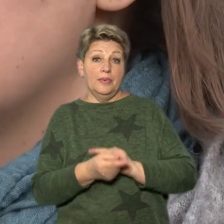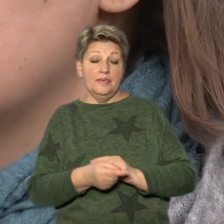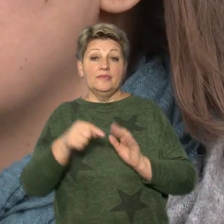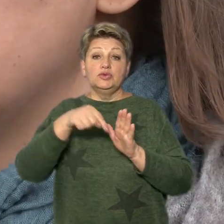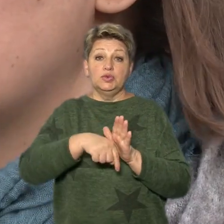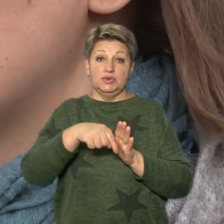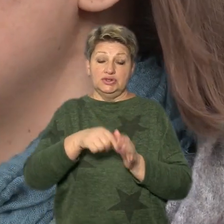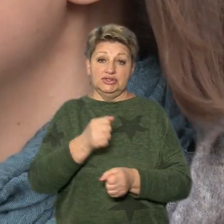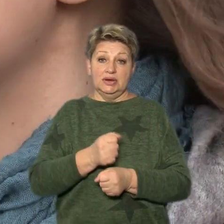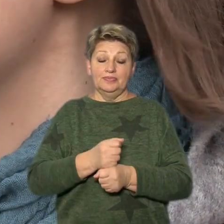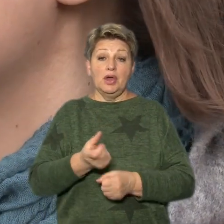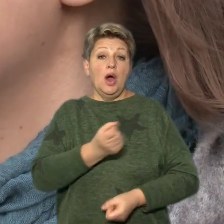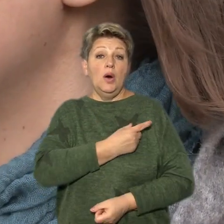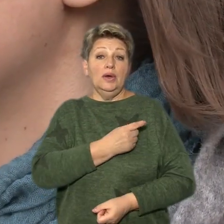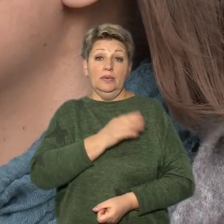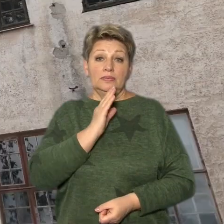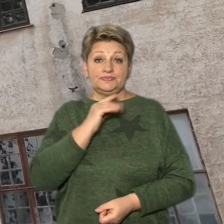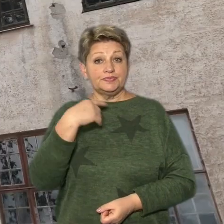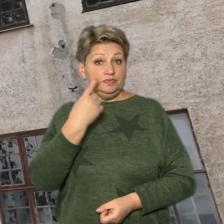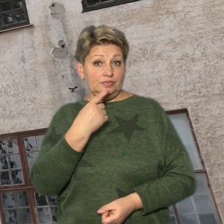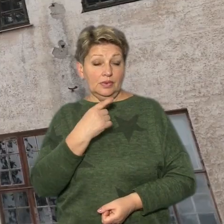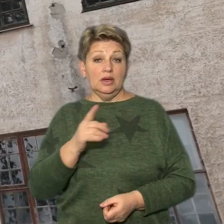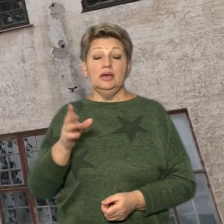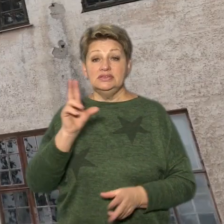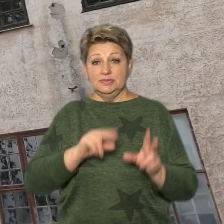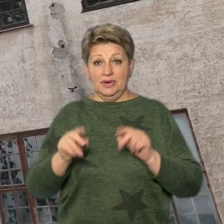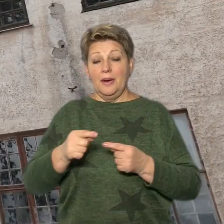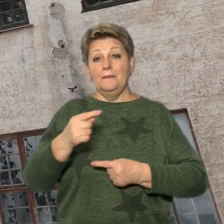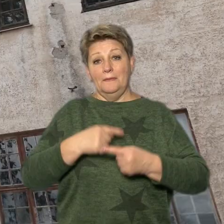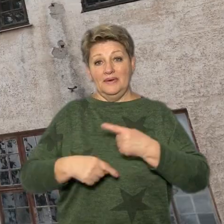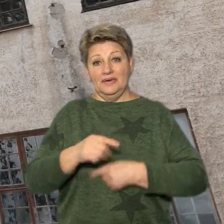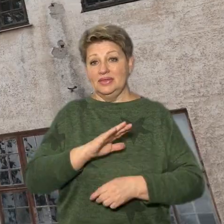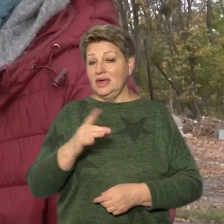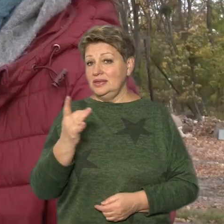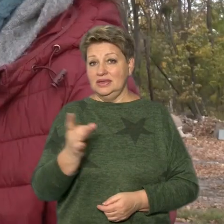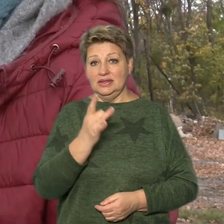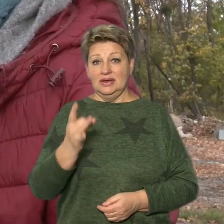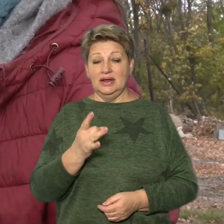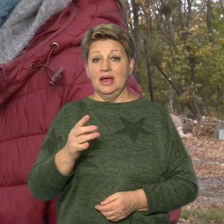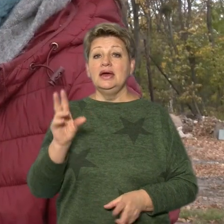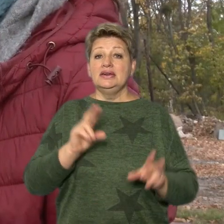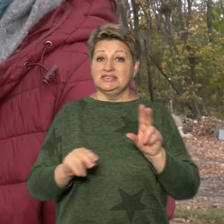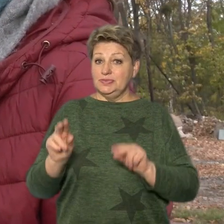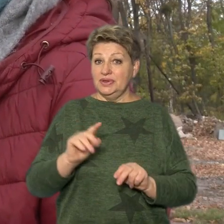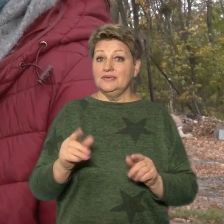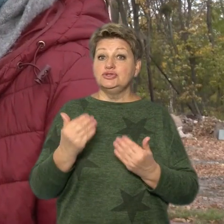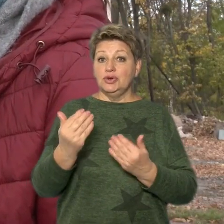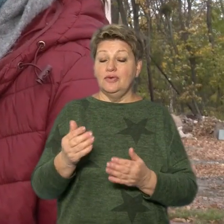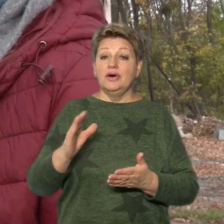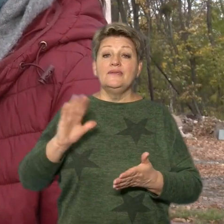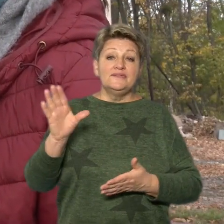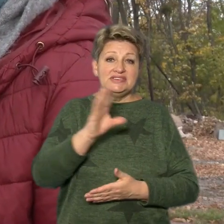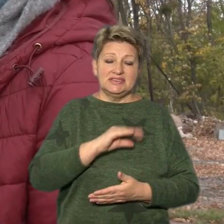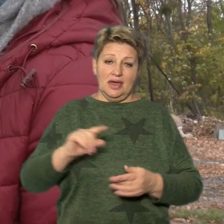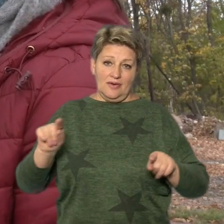робіт. Одеситка Катерина Бекасова каже, сподівається повернутися сюди ще не один раз. Сподівання, що воно все відновиться.